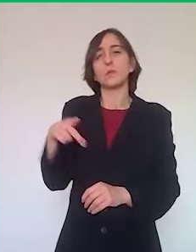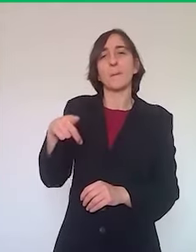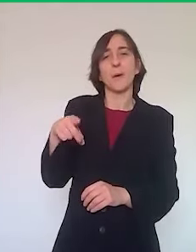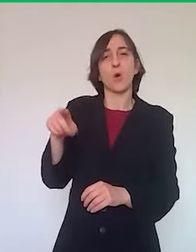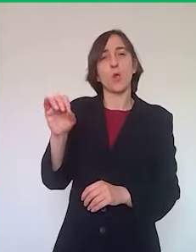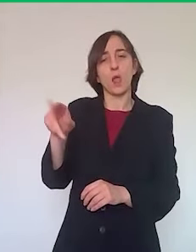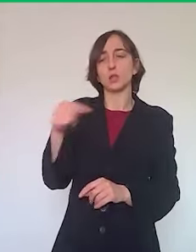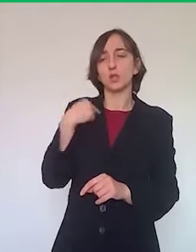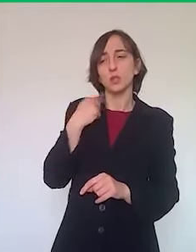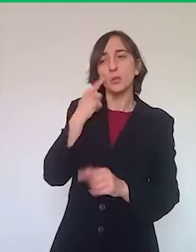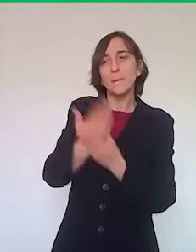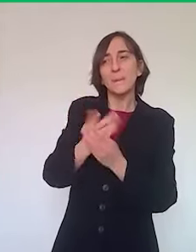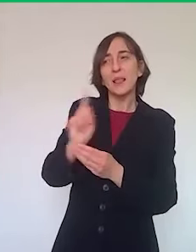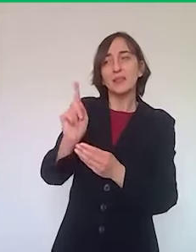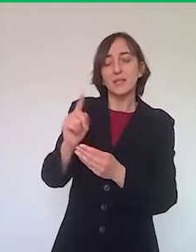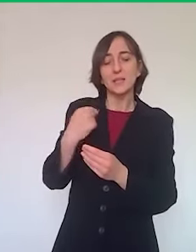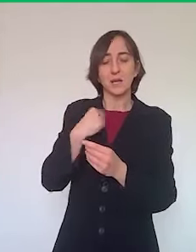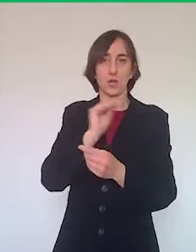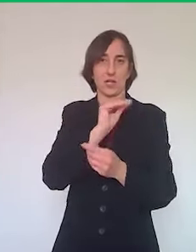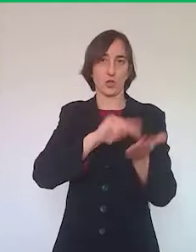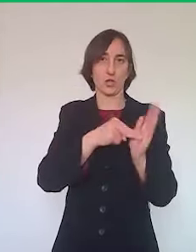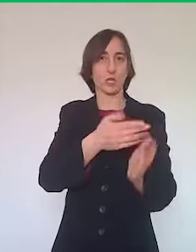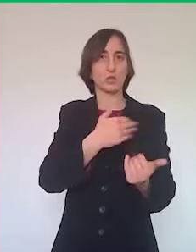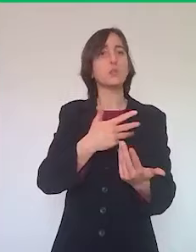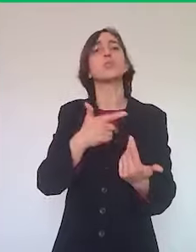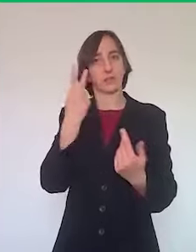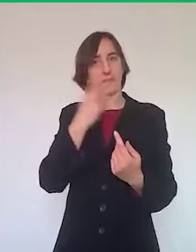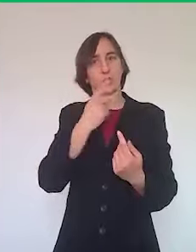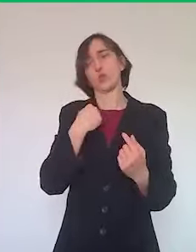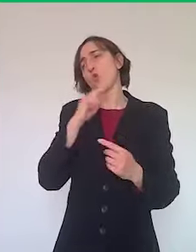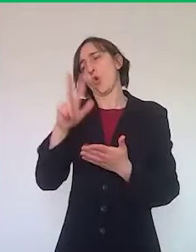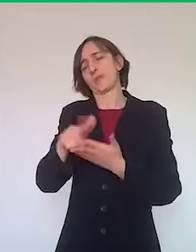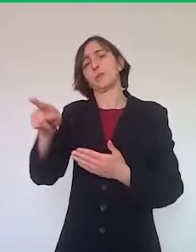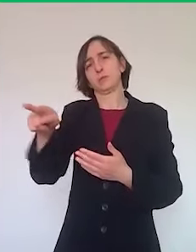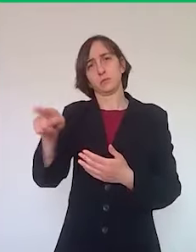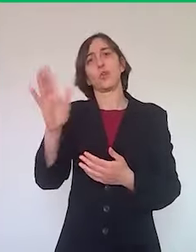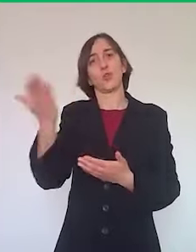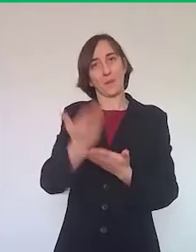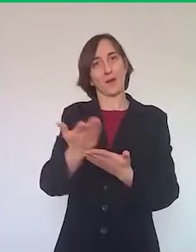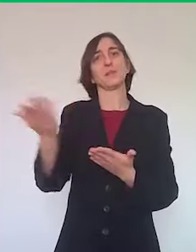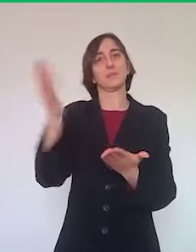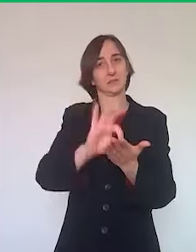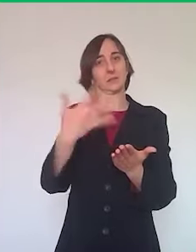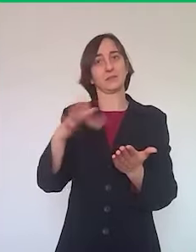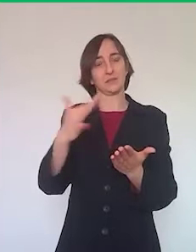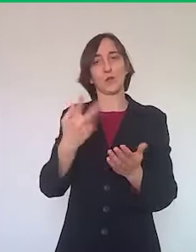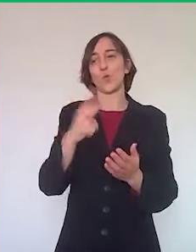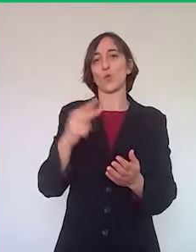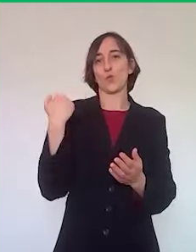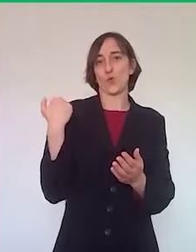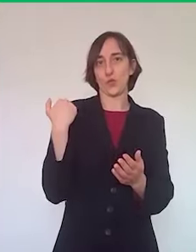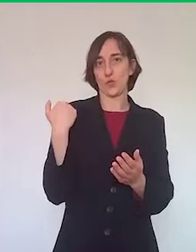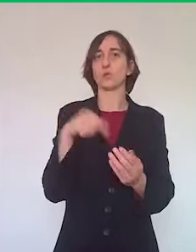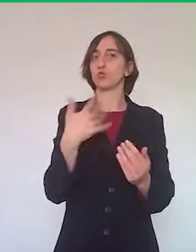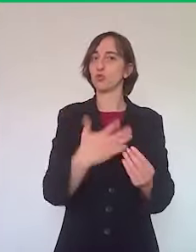ricostruire qual è la situazione, sì la domanda è stata presentata, lo confermo, è arrivata due giorni fa, è già in istruttoria, noi